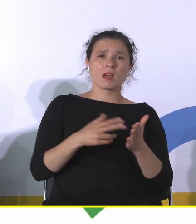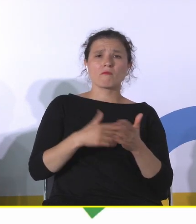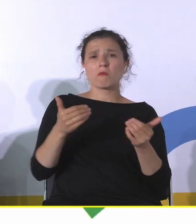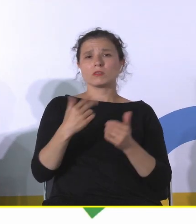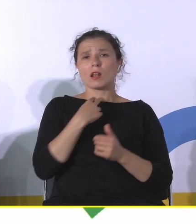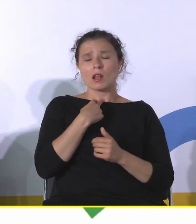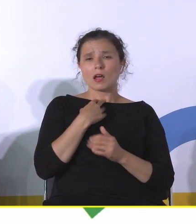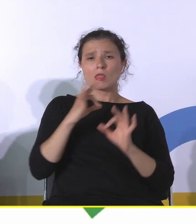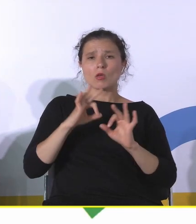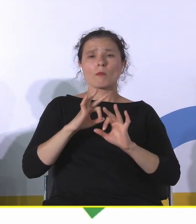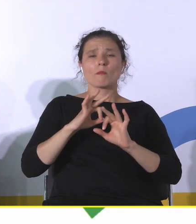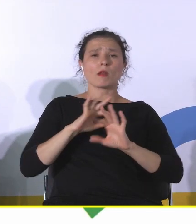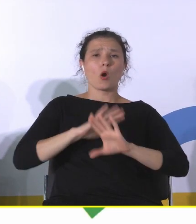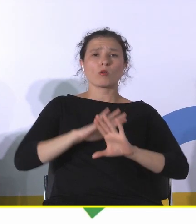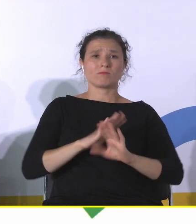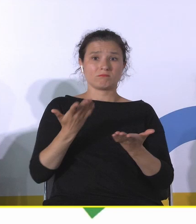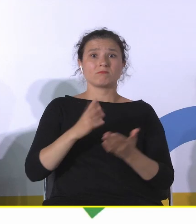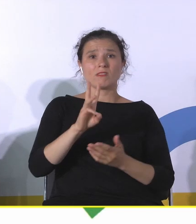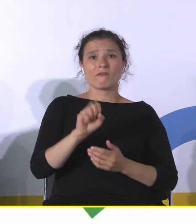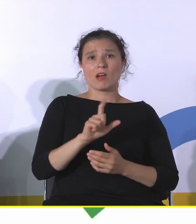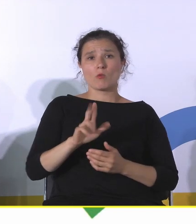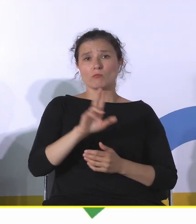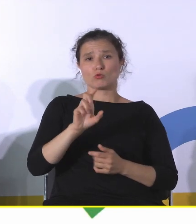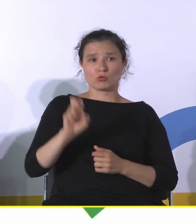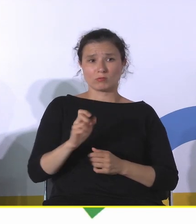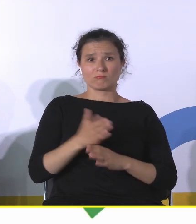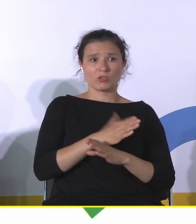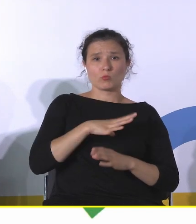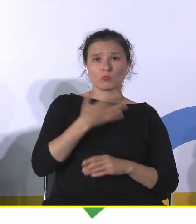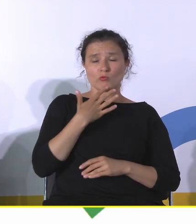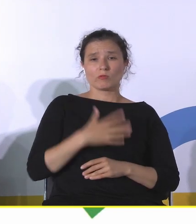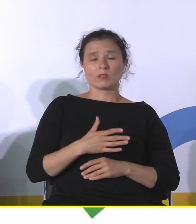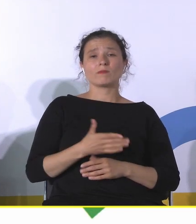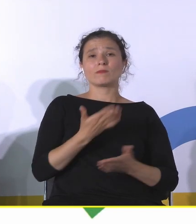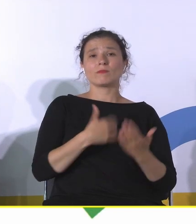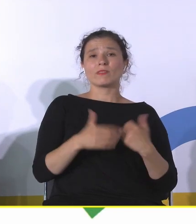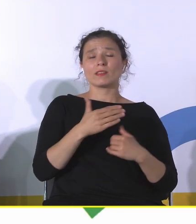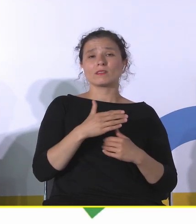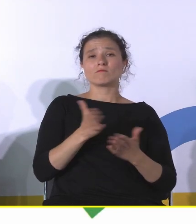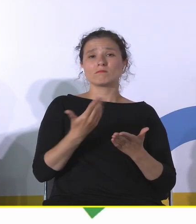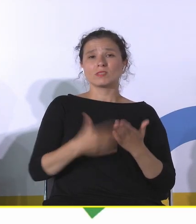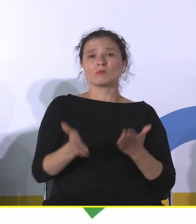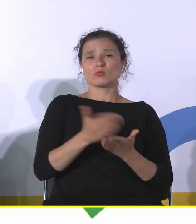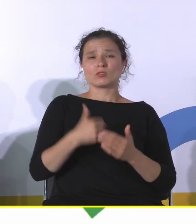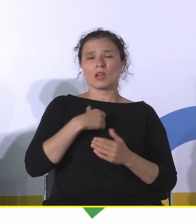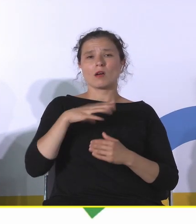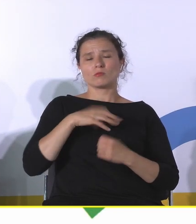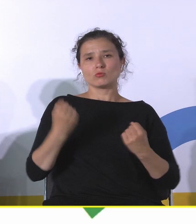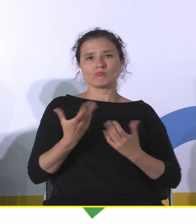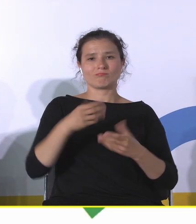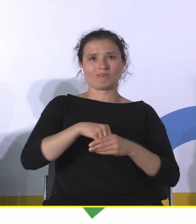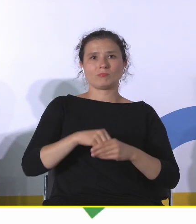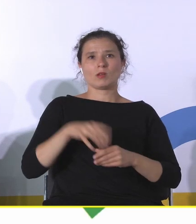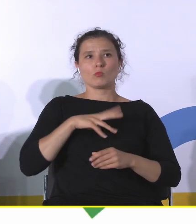Wałbrzych tak a propos. Ten, o którym była mowa. No wtedy straciliśmy część. Byłem w tym mocno zaangażowany, więc było kto pierwszy. Czy